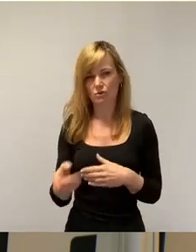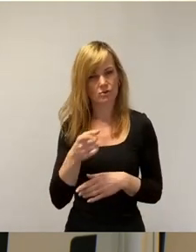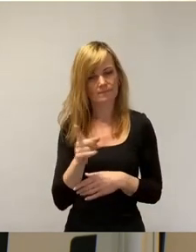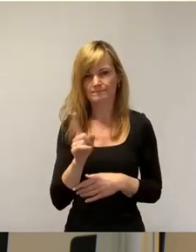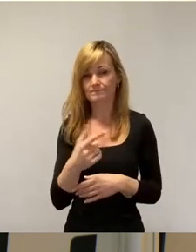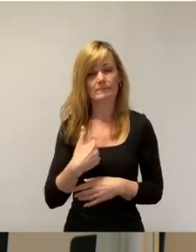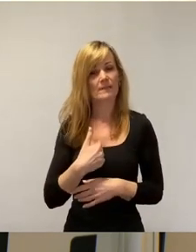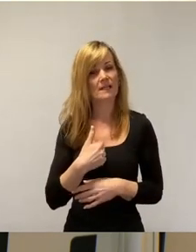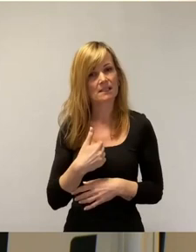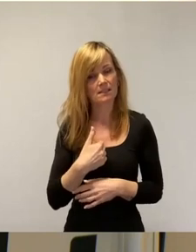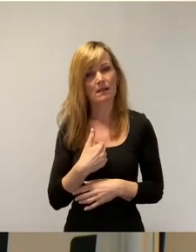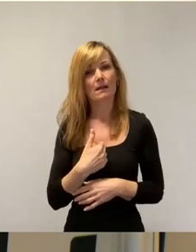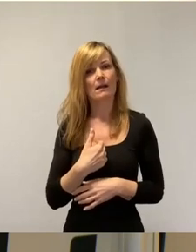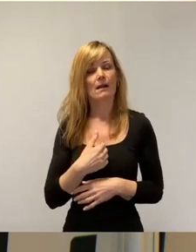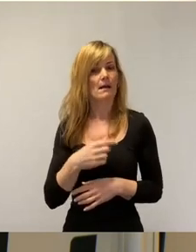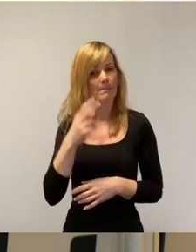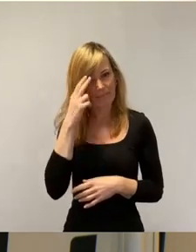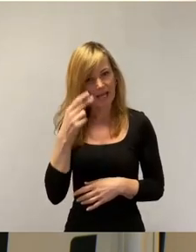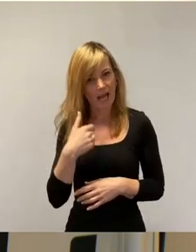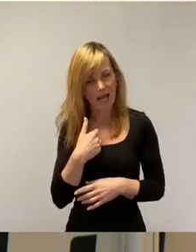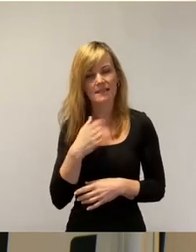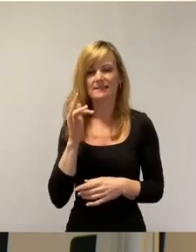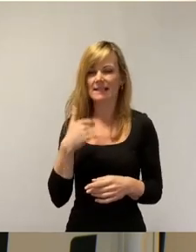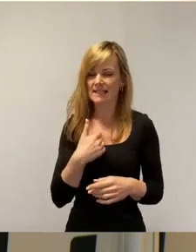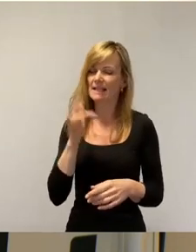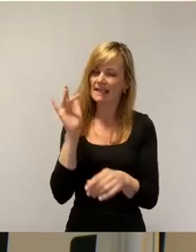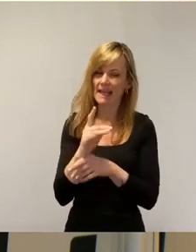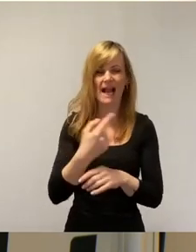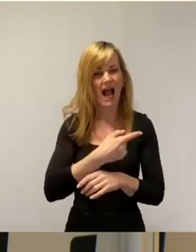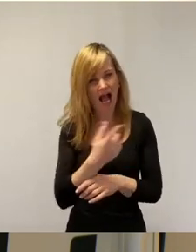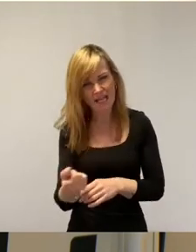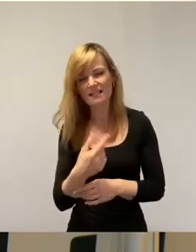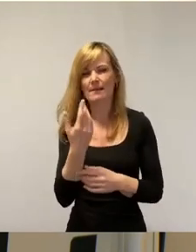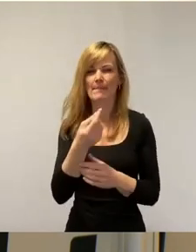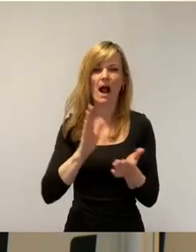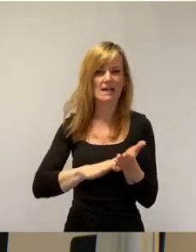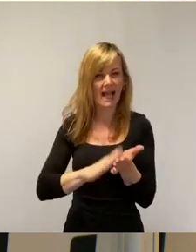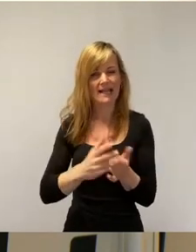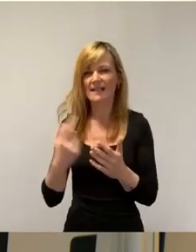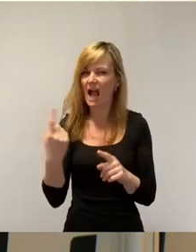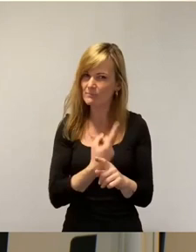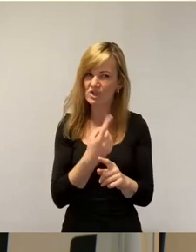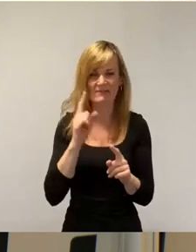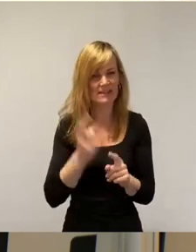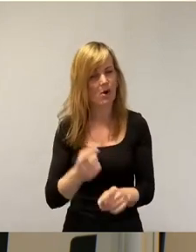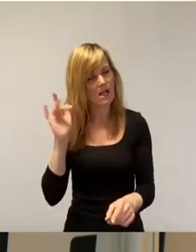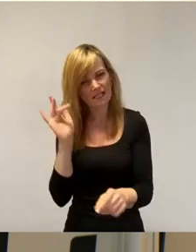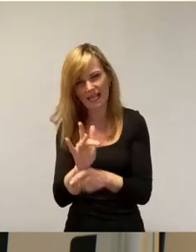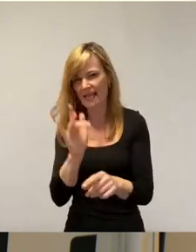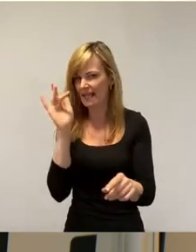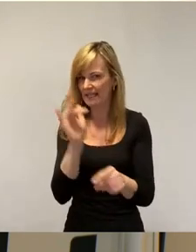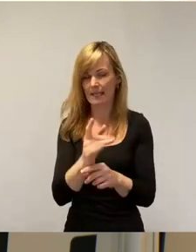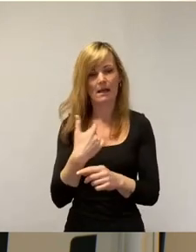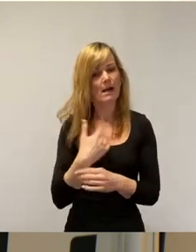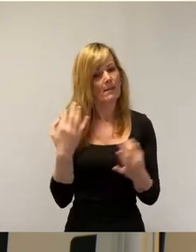sind ich als Pirat. Ich stemme mich gegen alles, was das Bargeld langfristig abschaffen soll. Wir brauchen in einer freiheitlichen